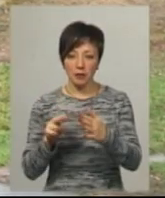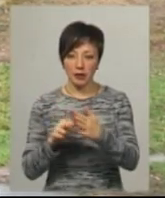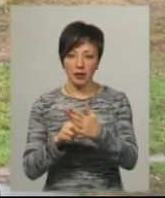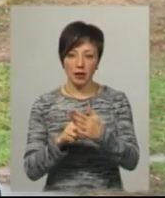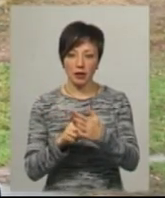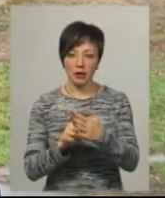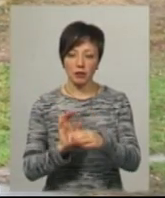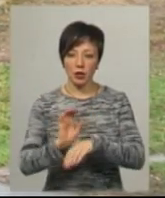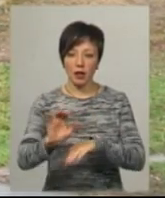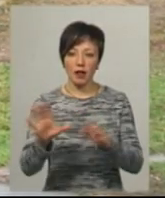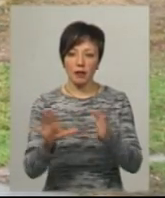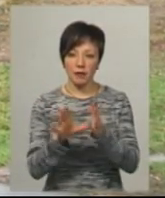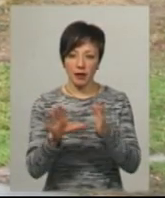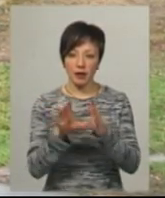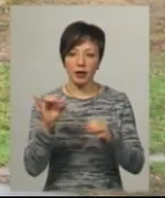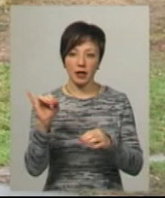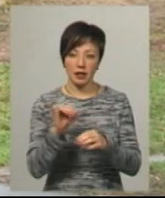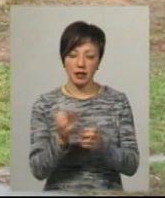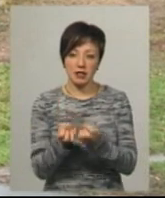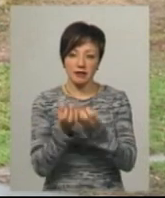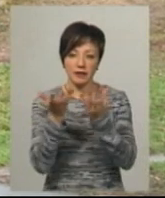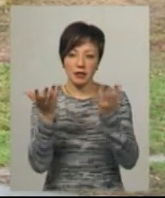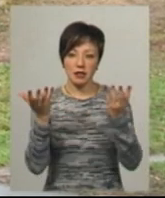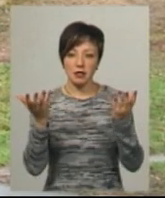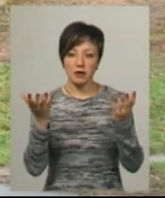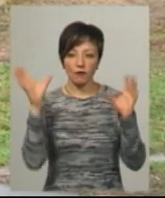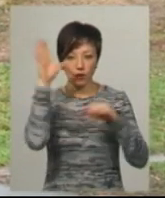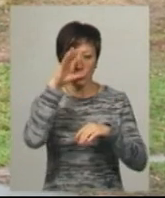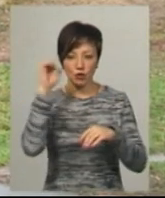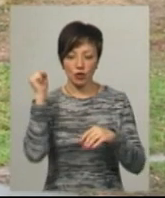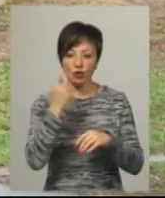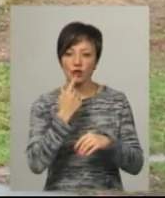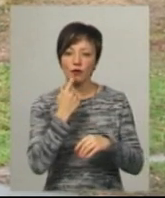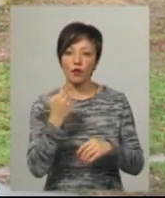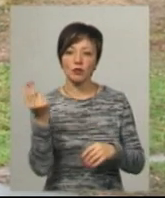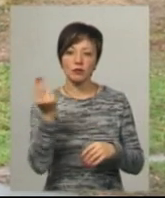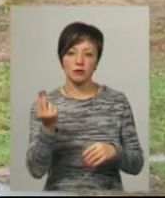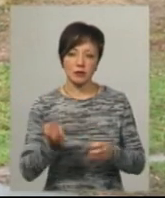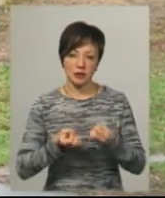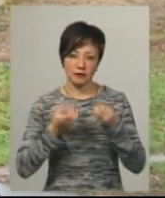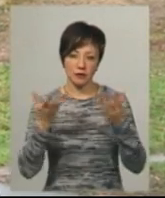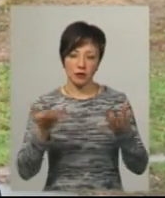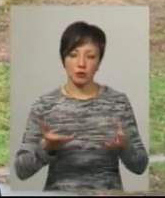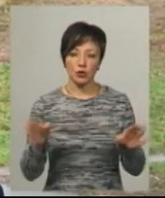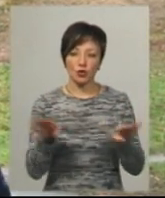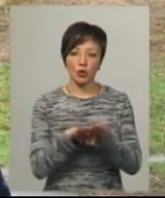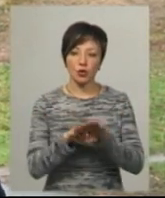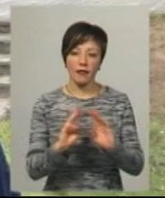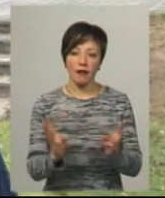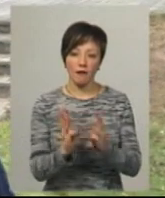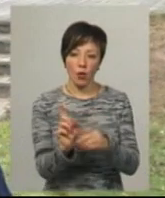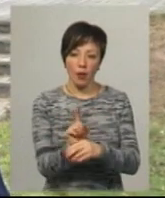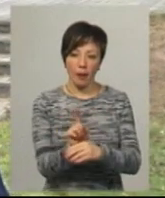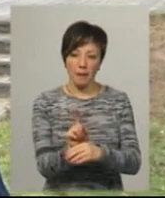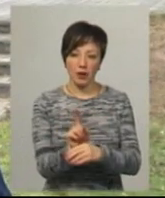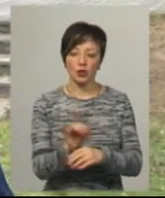подали напругу, і вона світиться, підсвічується вночі таким червоним світлом, схоже на вогонь, на лампадку.